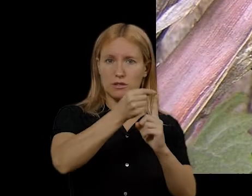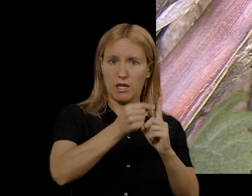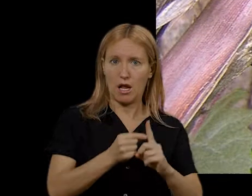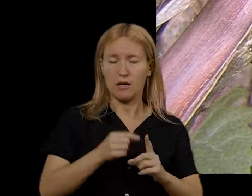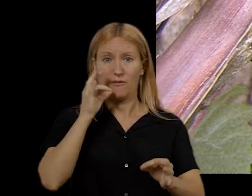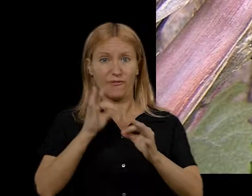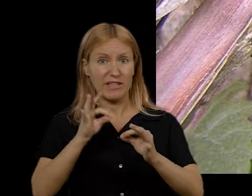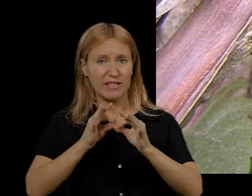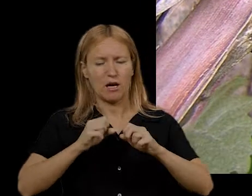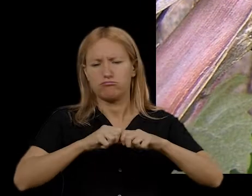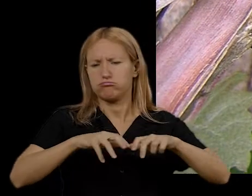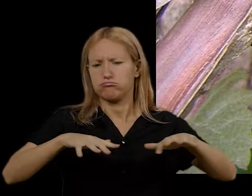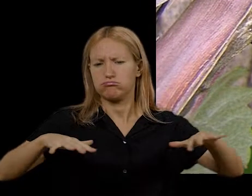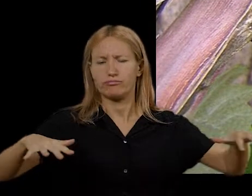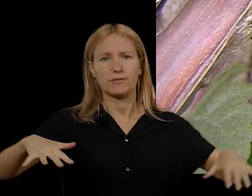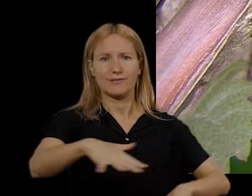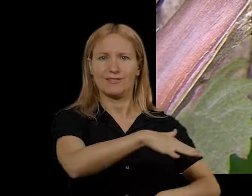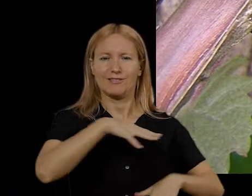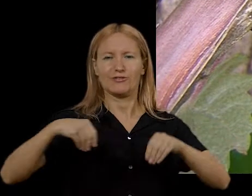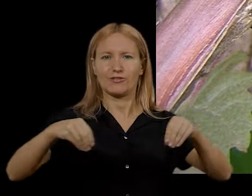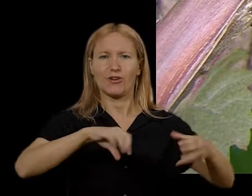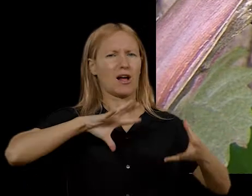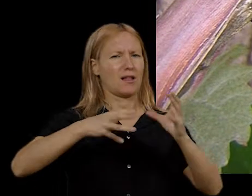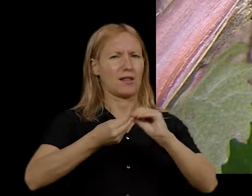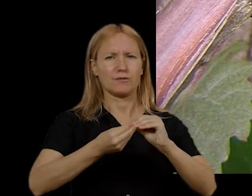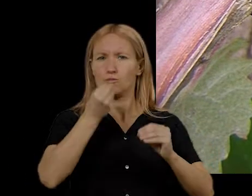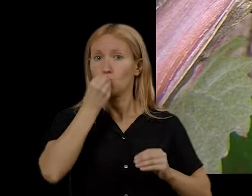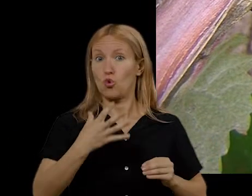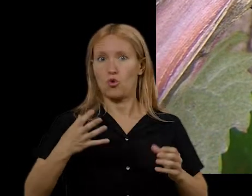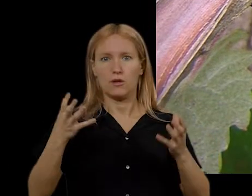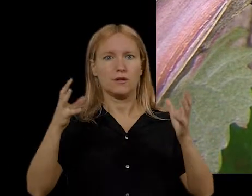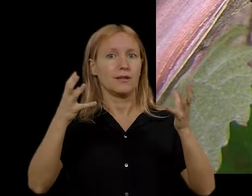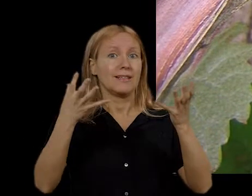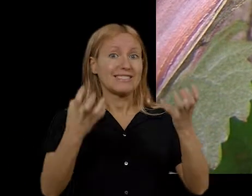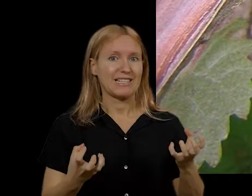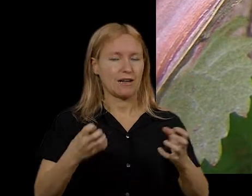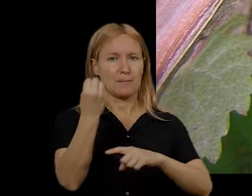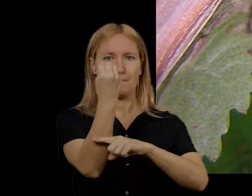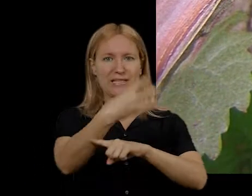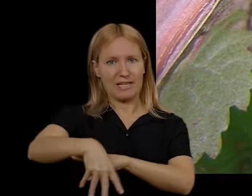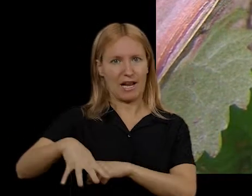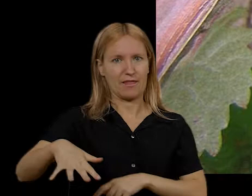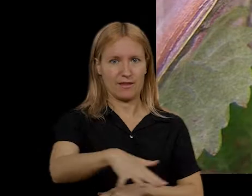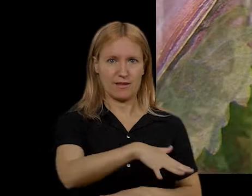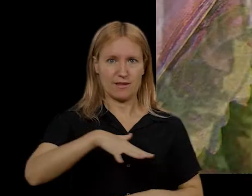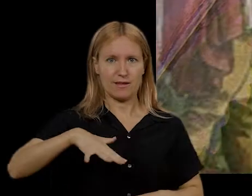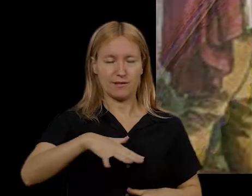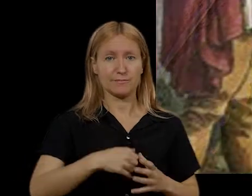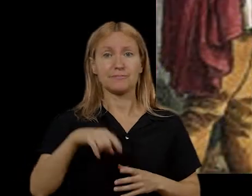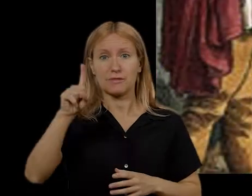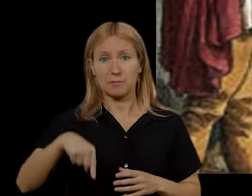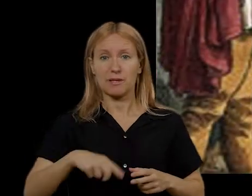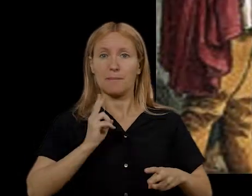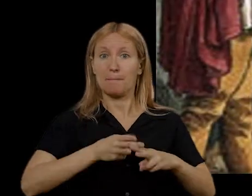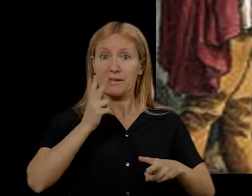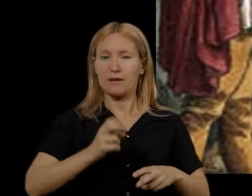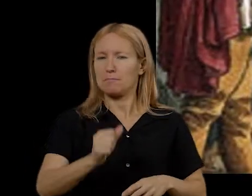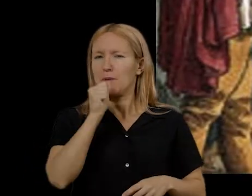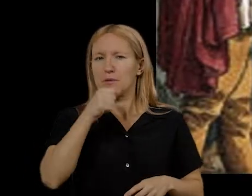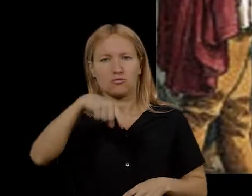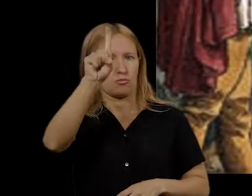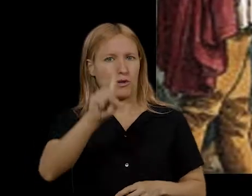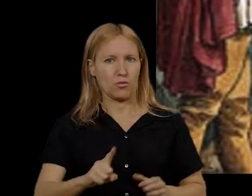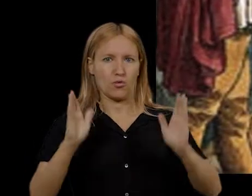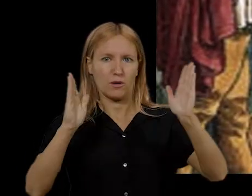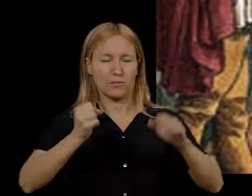Juntament amb el conreu de cereals, la vinya estava estesa pel territori ballesà, ja que s'adaptava bé als terrenys secs del Mediterrani. A